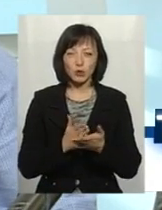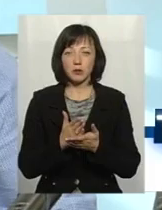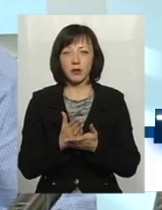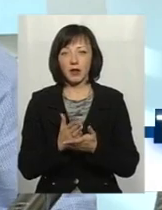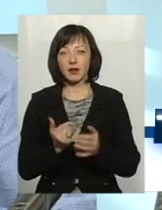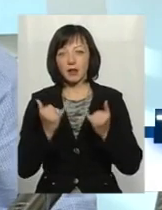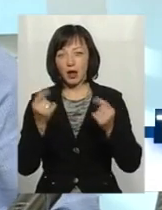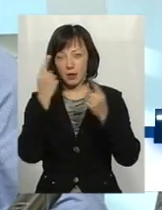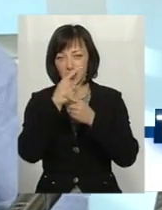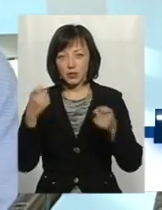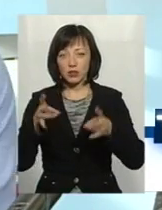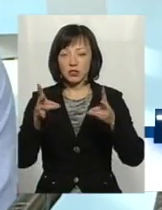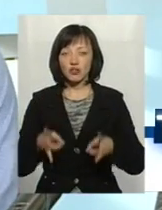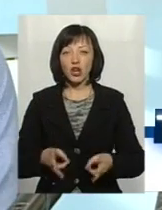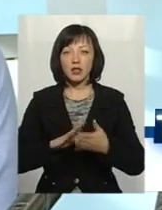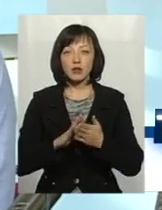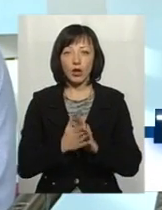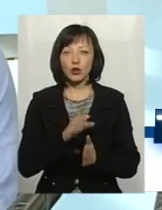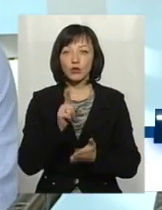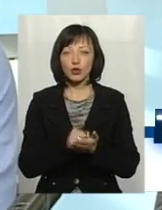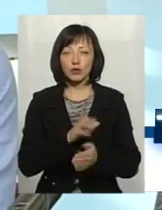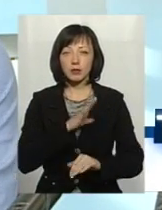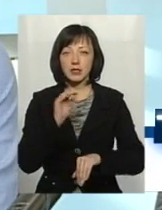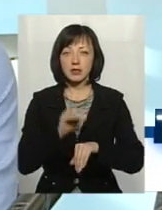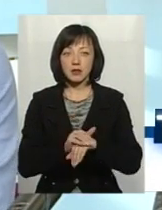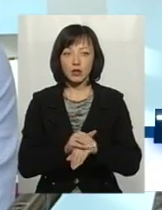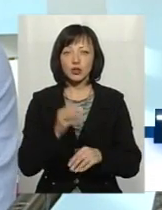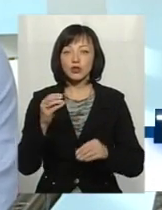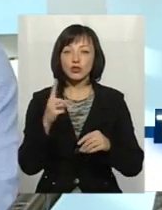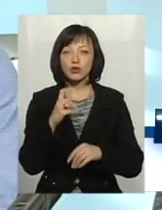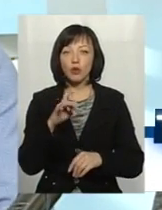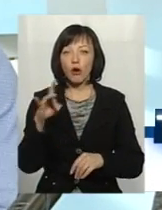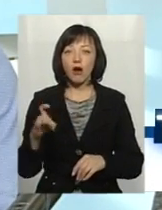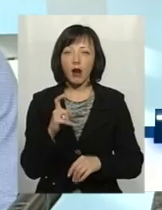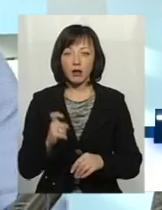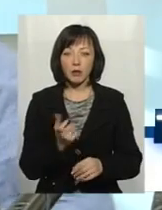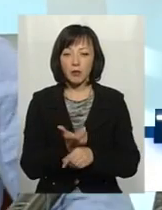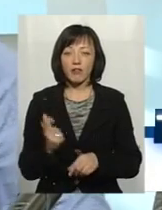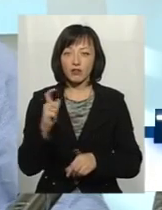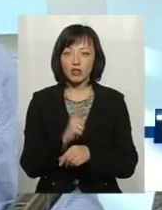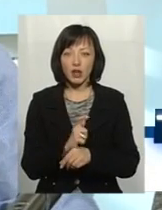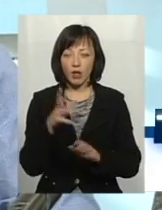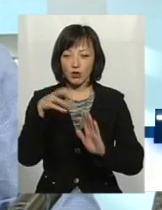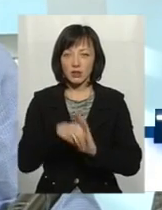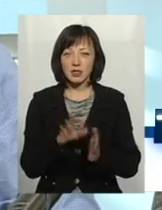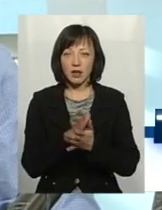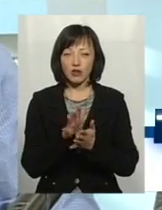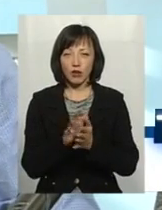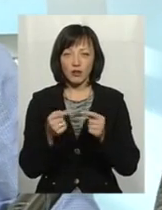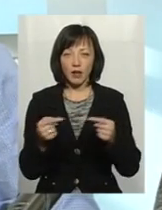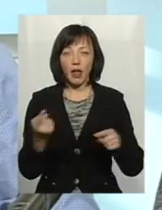для объявлення чрезвычайної ситуації має бути зафіксювано стократне превышення концентрації загрізняючих веществ.